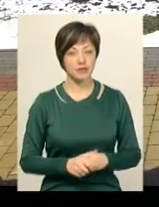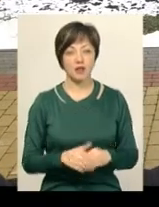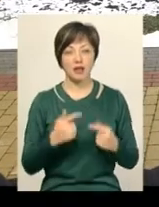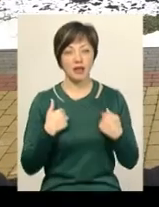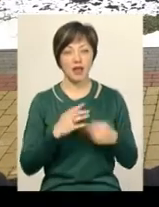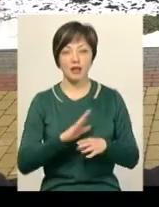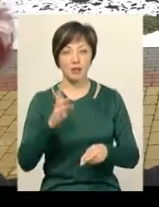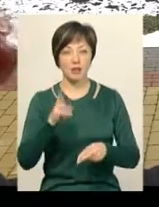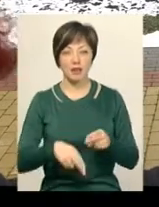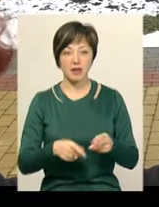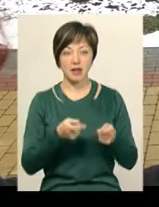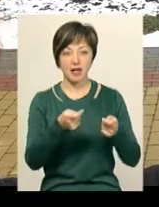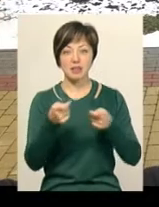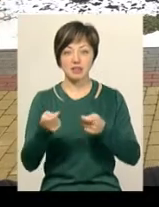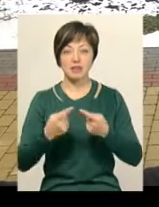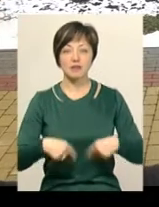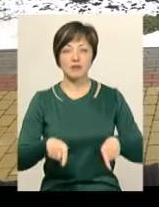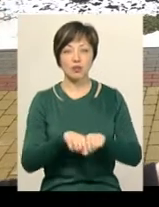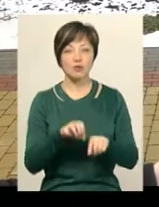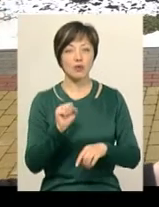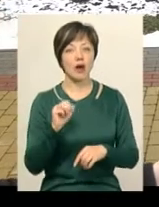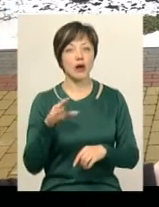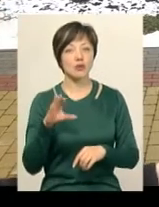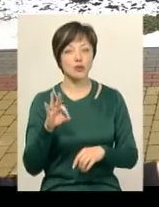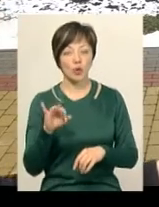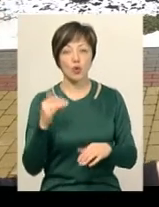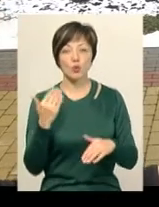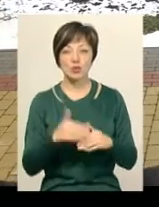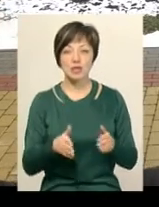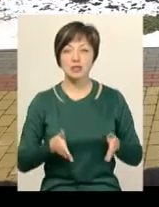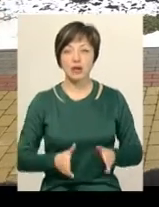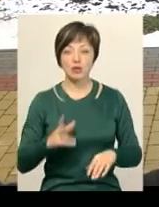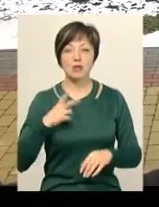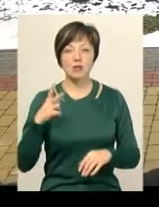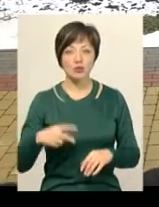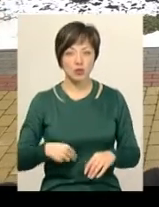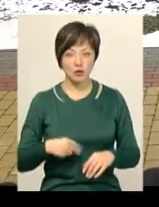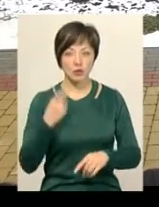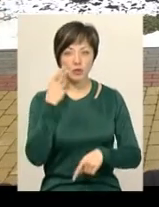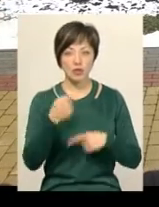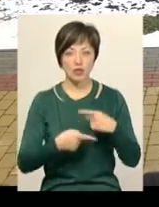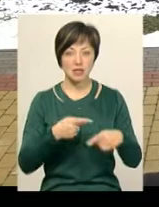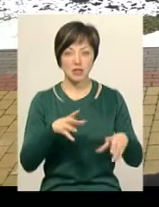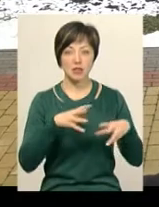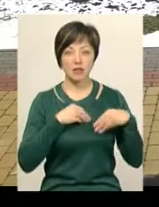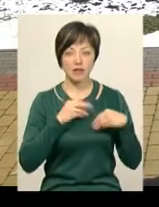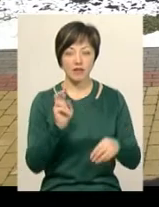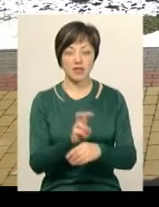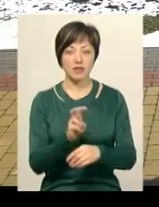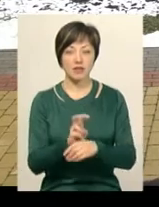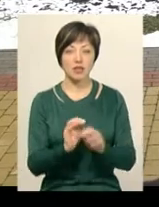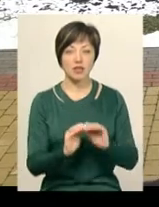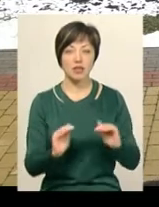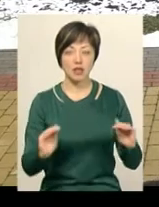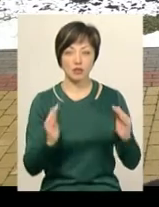припиняла їздити в зону АТО, і вже з народженням донечки, вона постійно разом з нами відвідує то